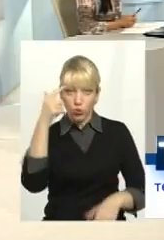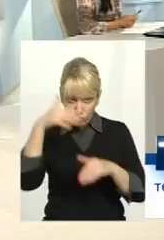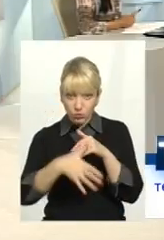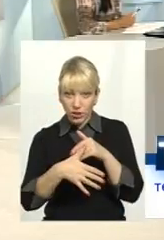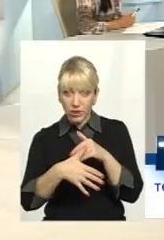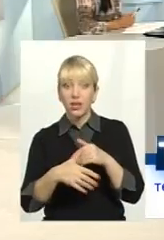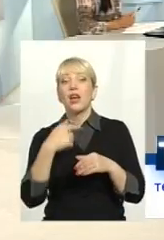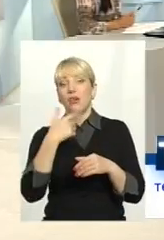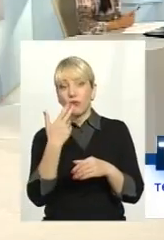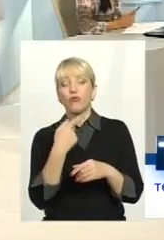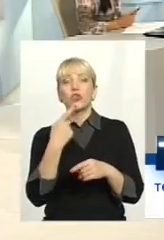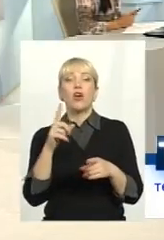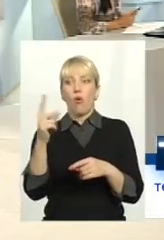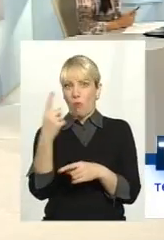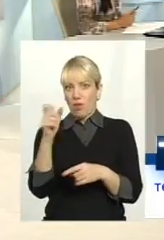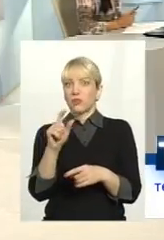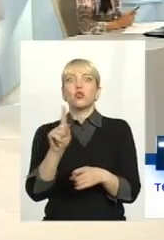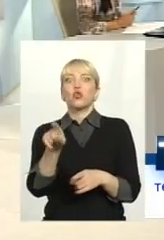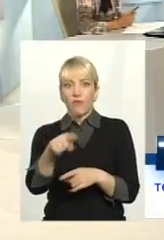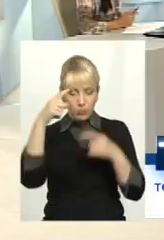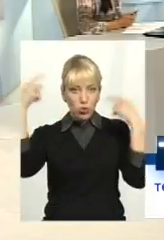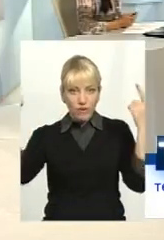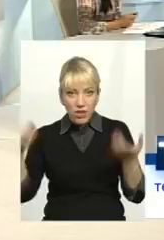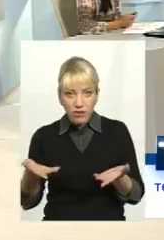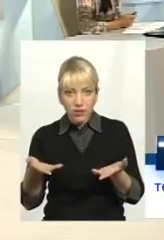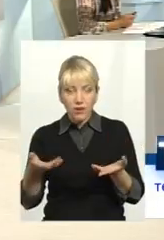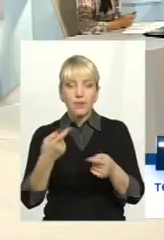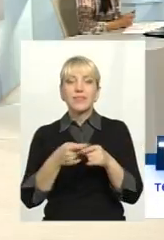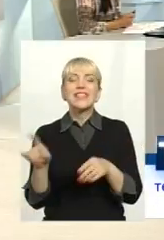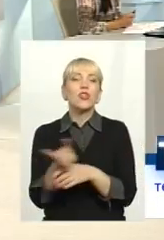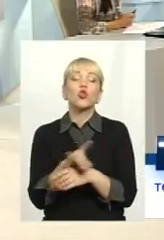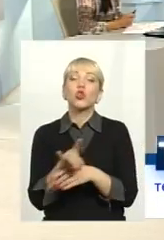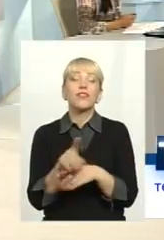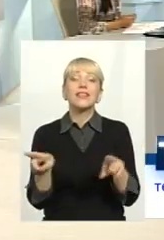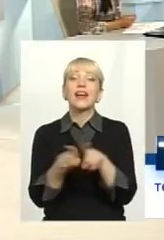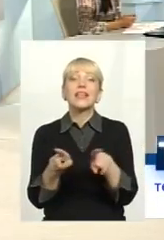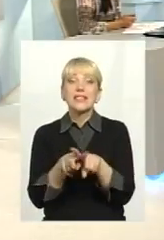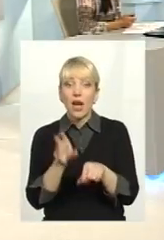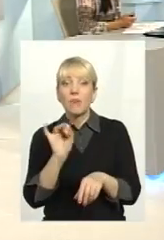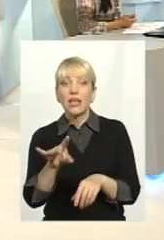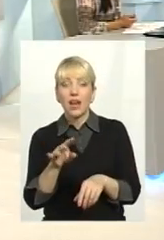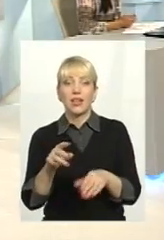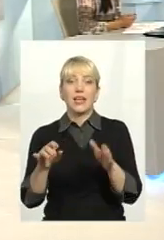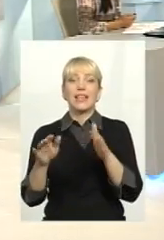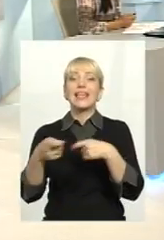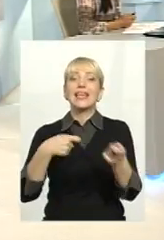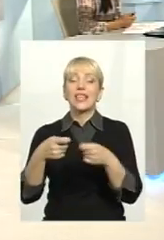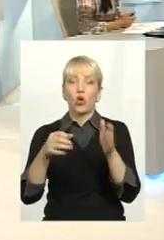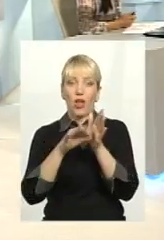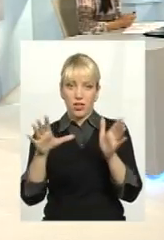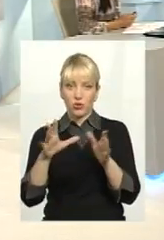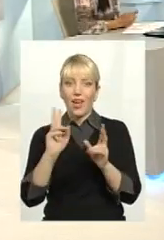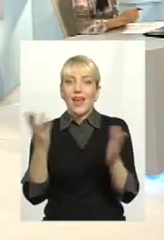просто скажуть, ну, облгаз ваш скаже, ви що, божевільні? Це доривало таке ж саме, як і ринок електроенергії, який нам